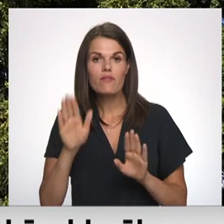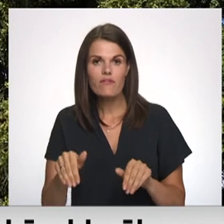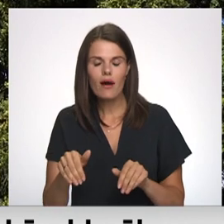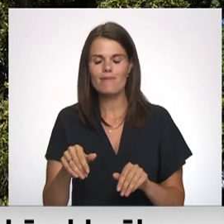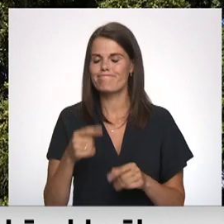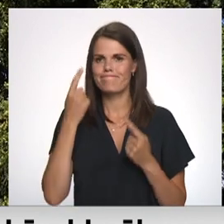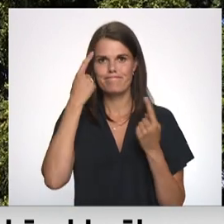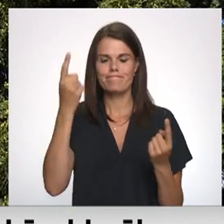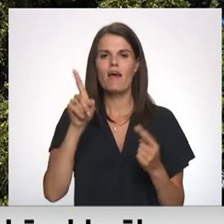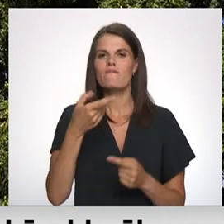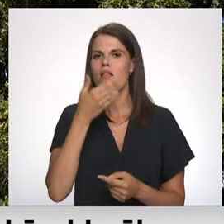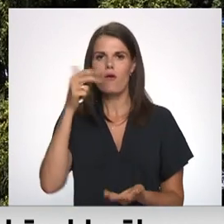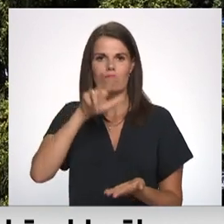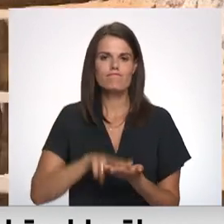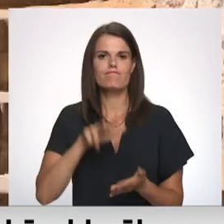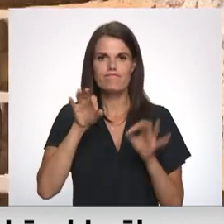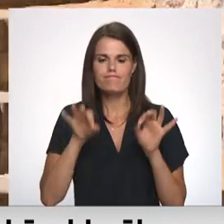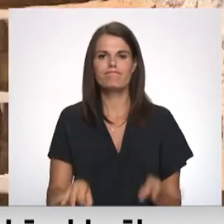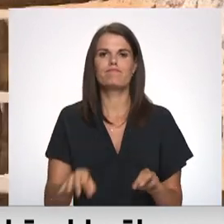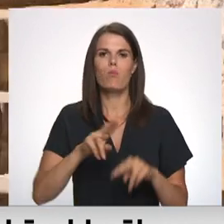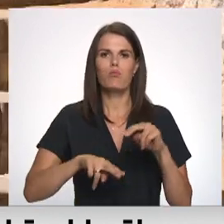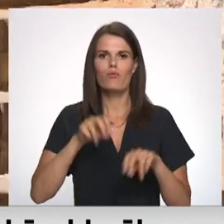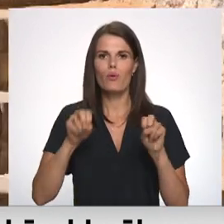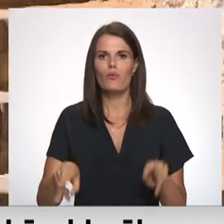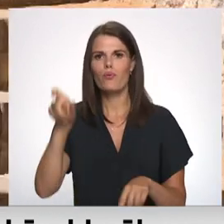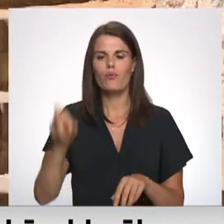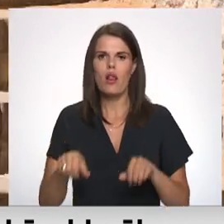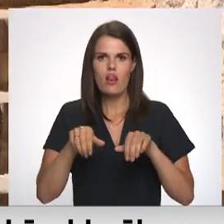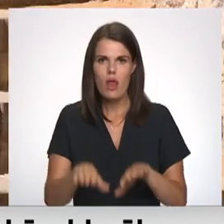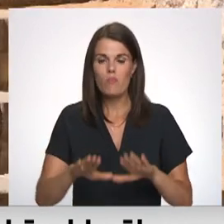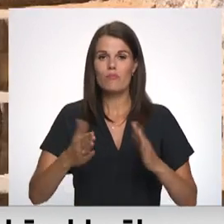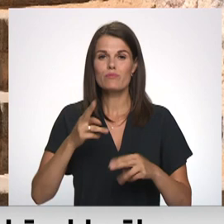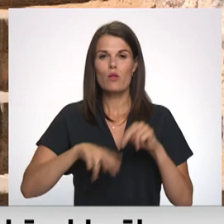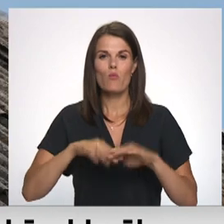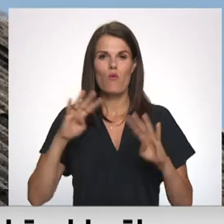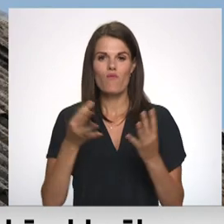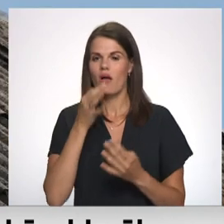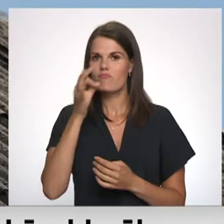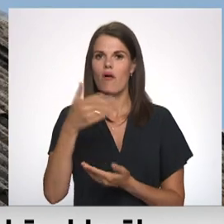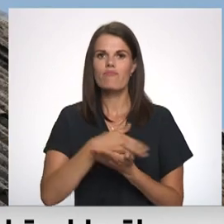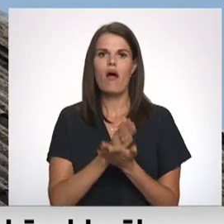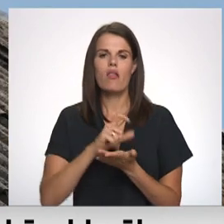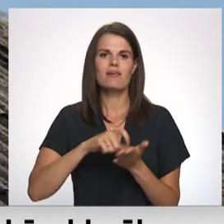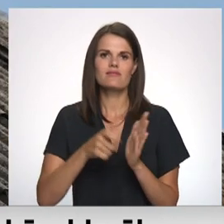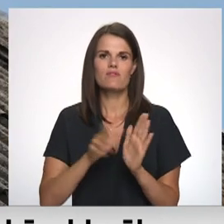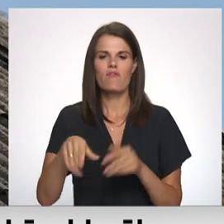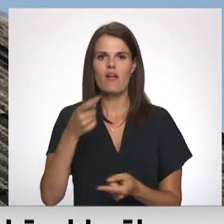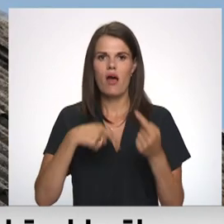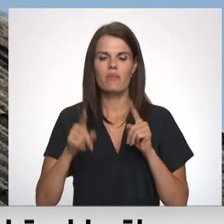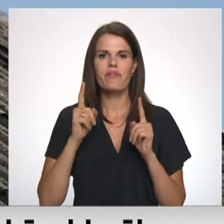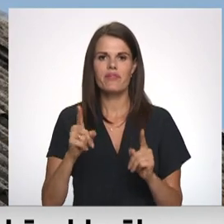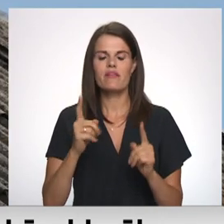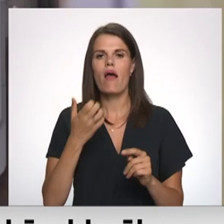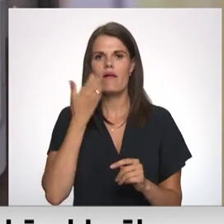certificēta būva speciālistas lēdziena, bet saldus novada būvaldē atzīst, ka daļā dzīvokļu varēs atgriezties vienpēc pārsaguma